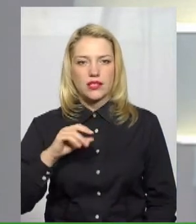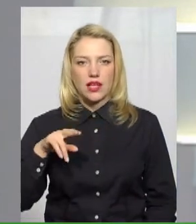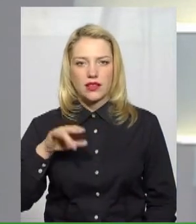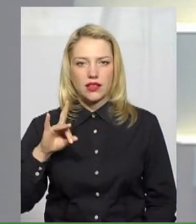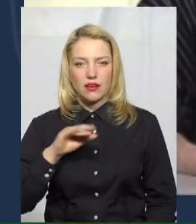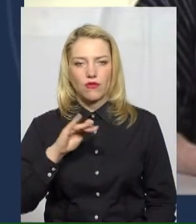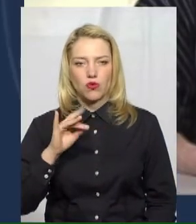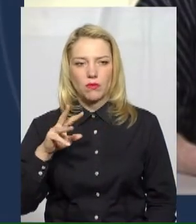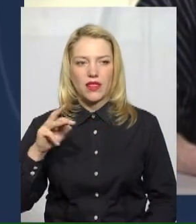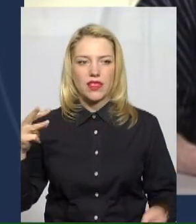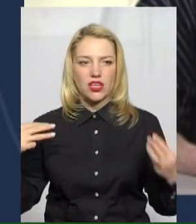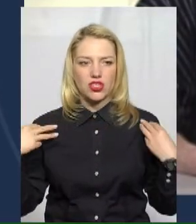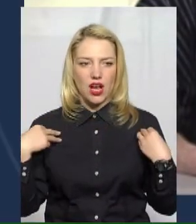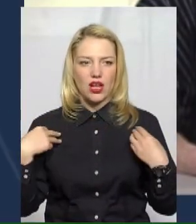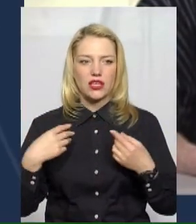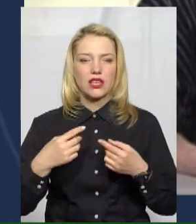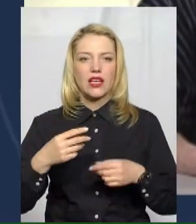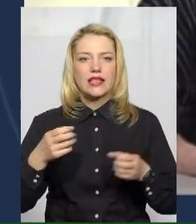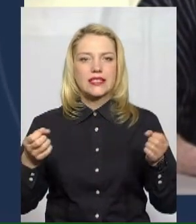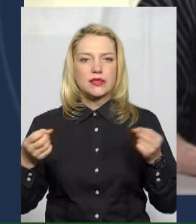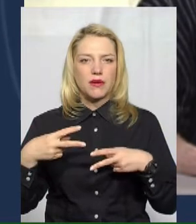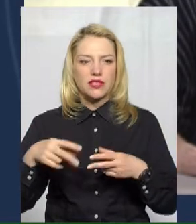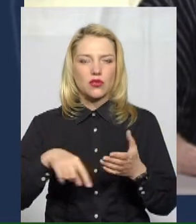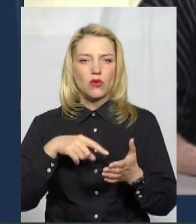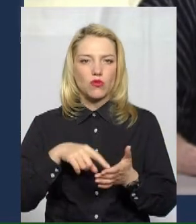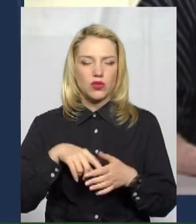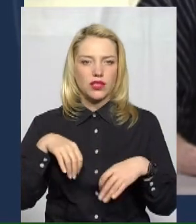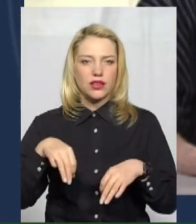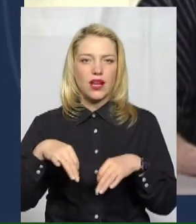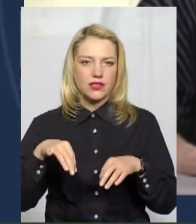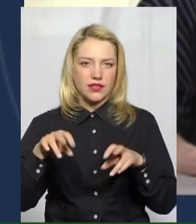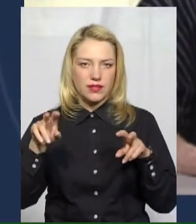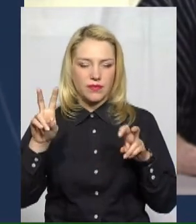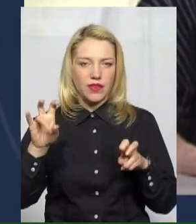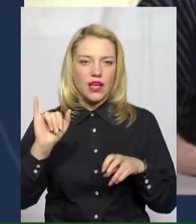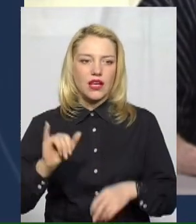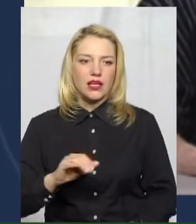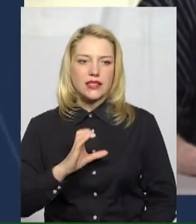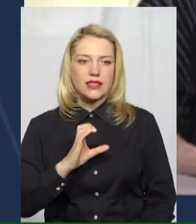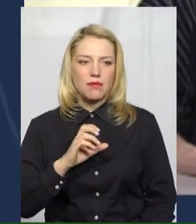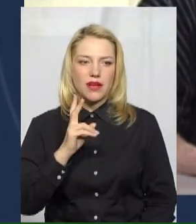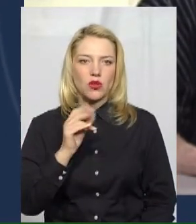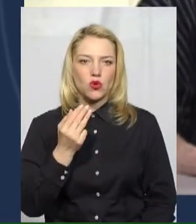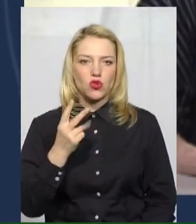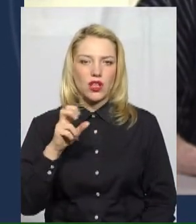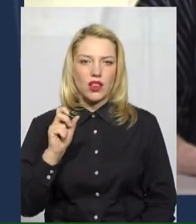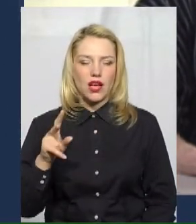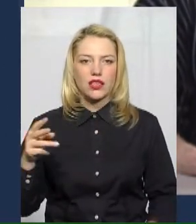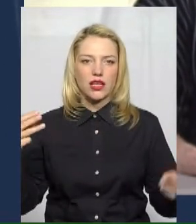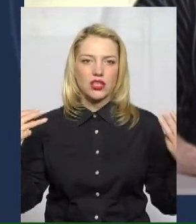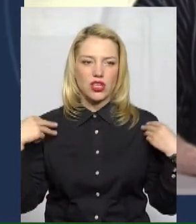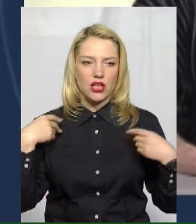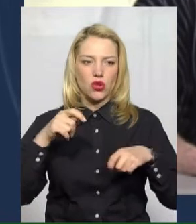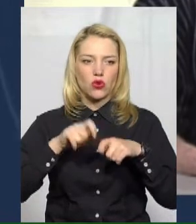збуту послуг Хмельницького комунального підприємства «Спецкомунтранс» та Степан Кушлак, начальник контрольно-сервісного